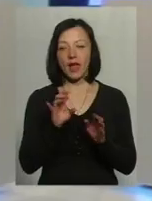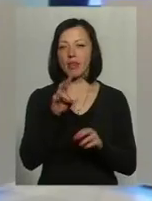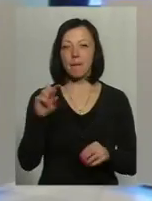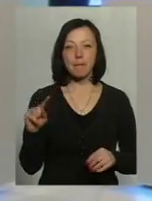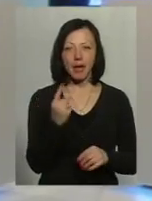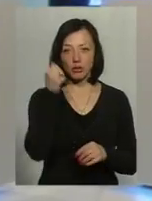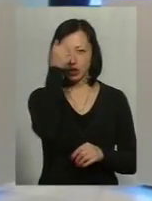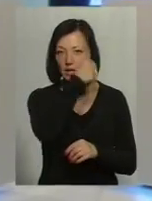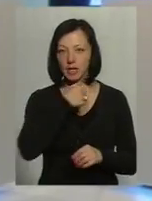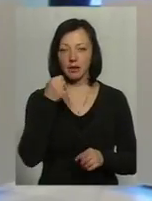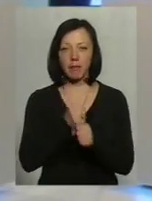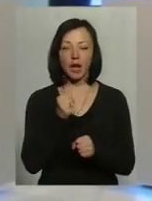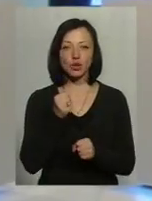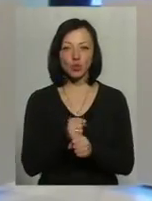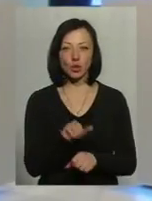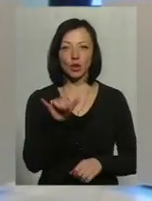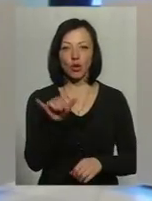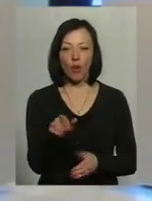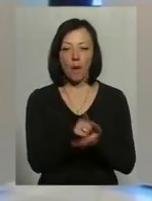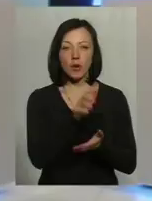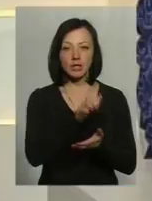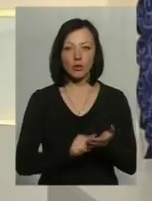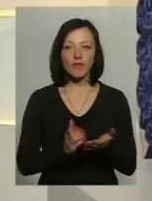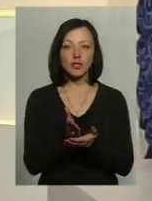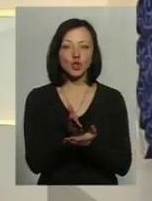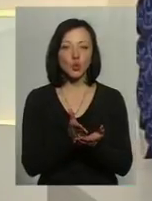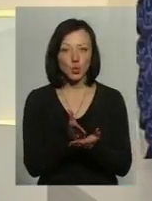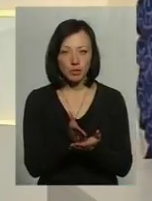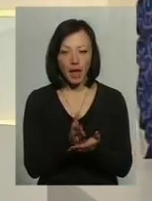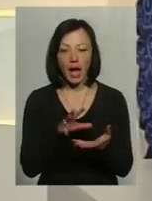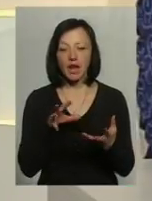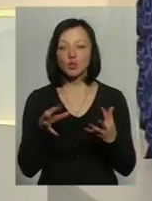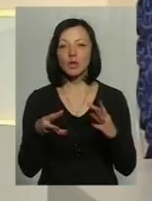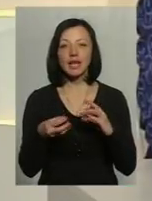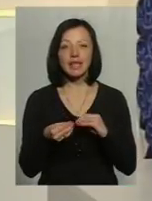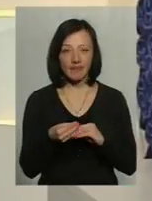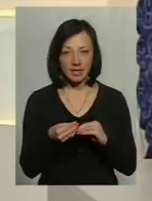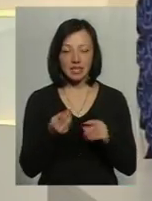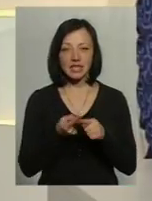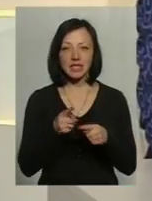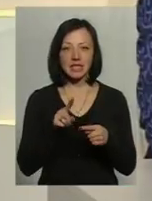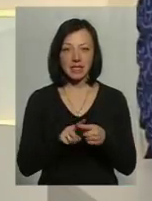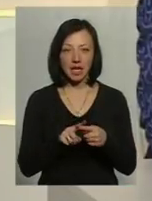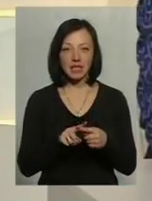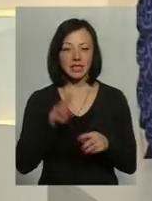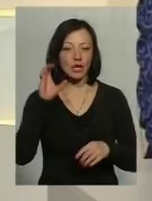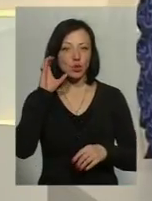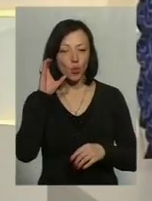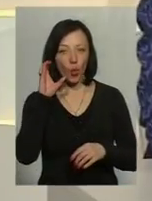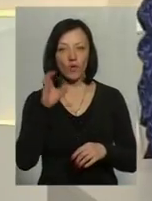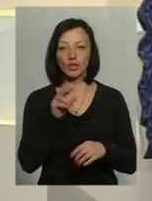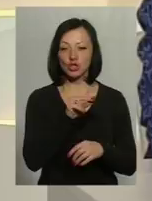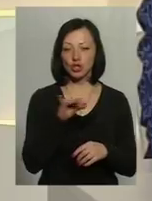перший рік працюєте в фіскальній службі. І результативність оцих заслуховувань,